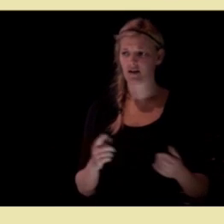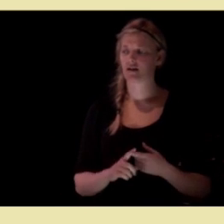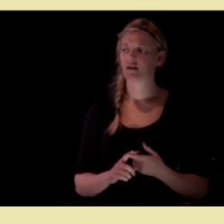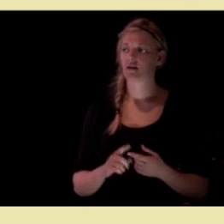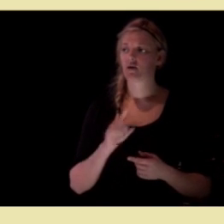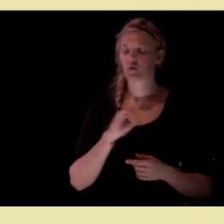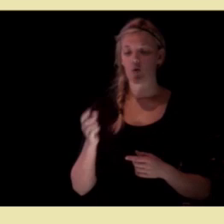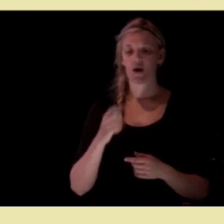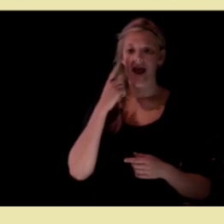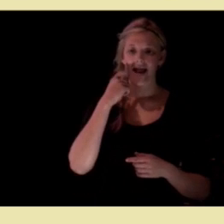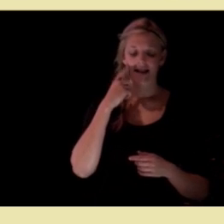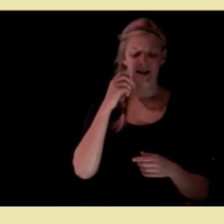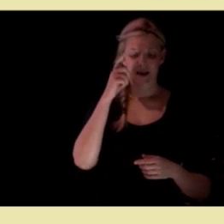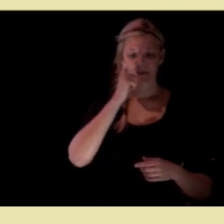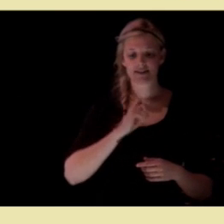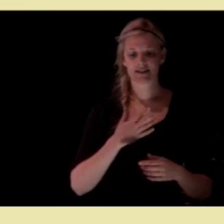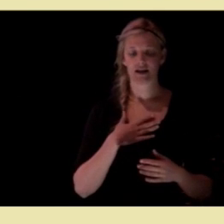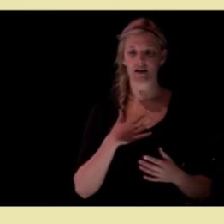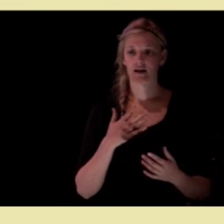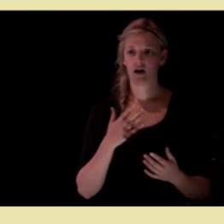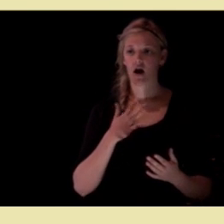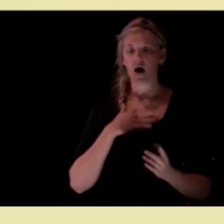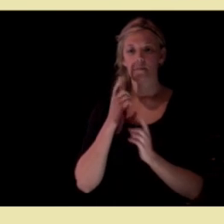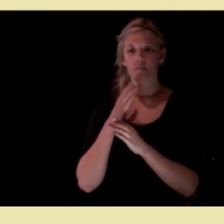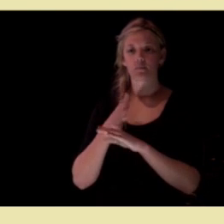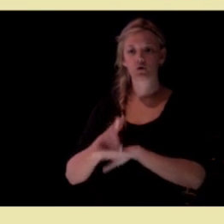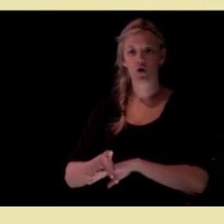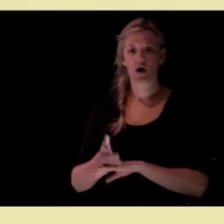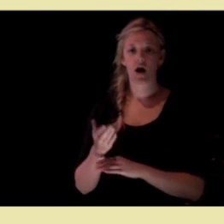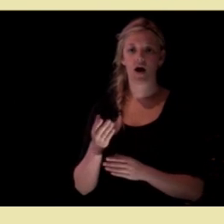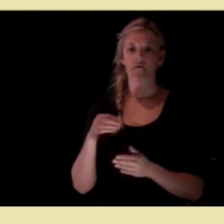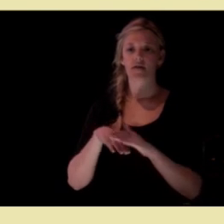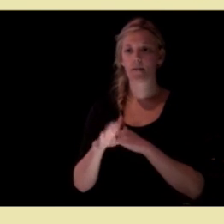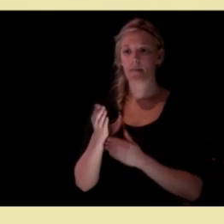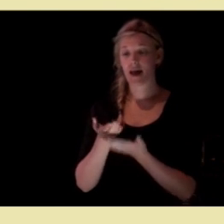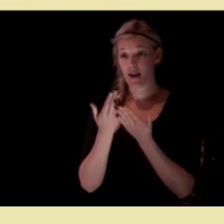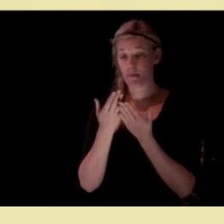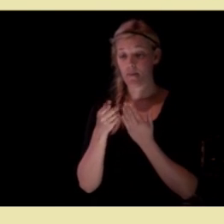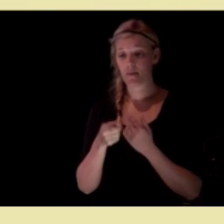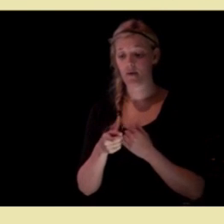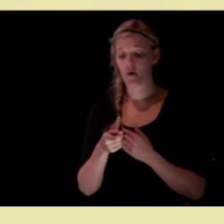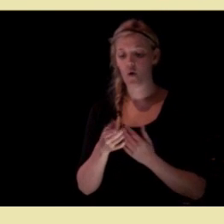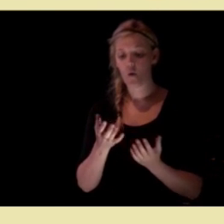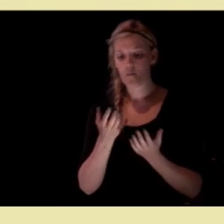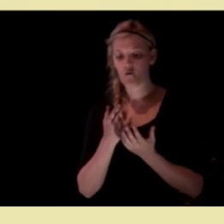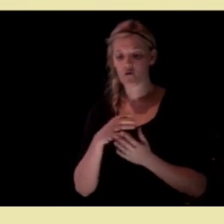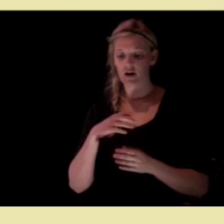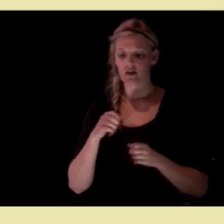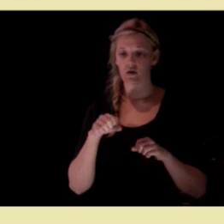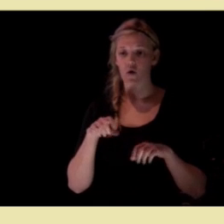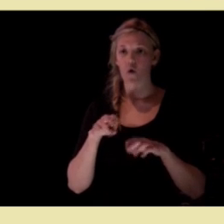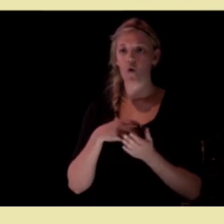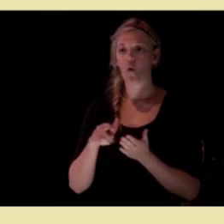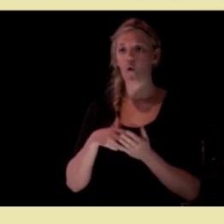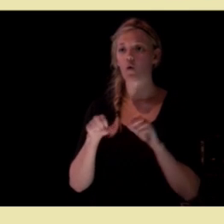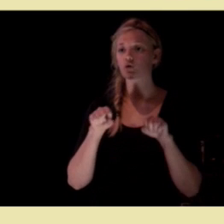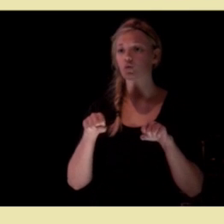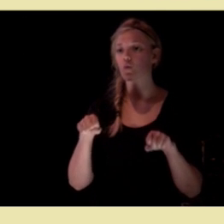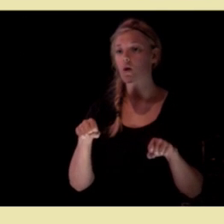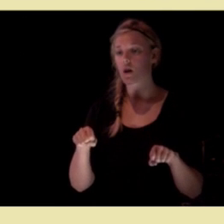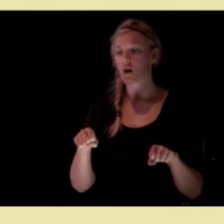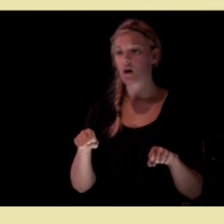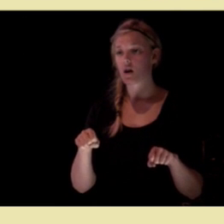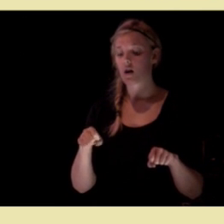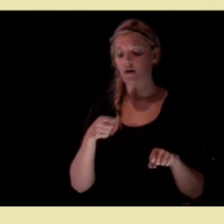et eldre menneske har besøk av hjemmehjelpen og har behov for en gåstol, så